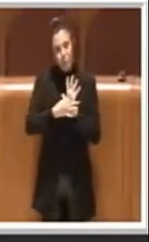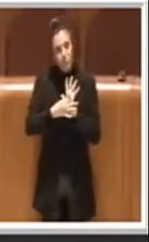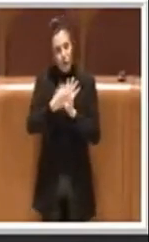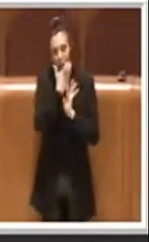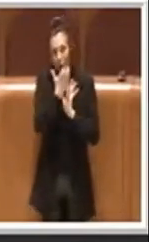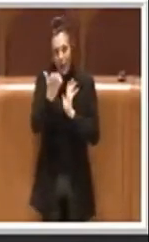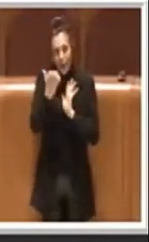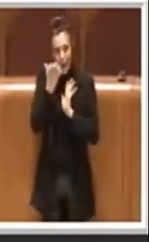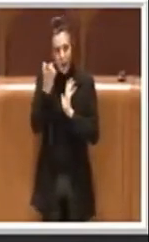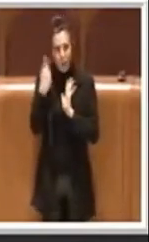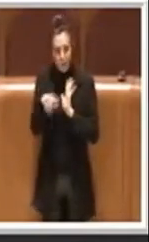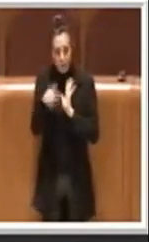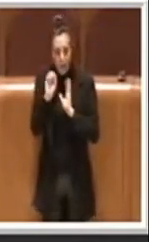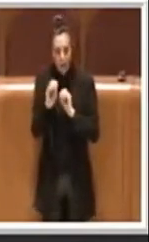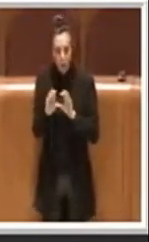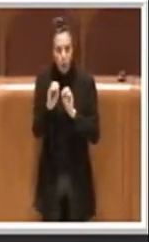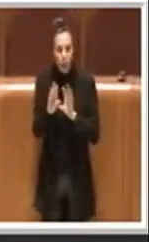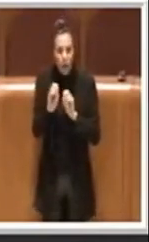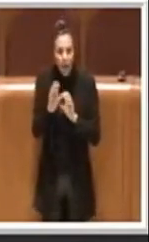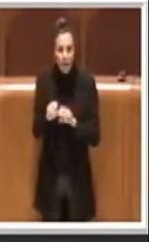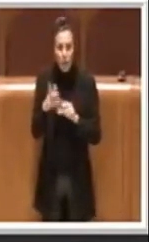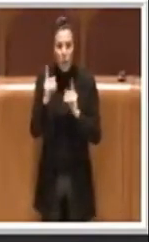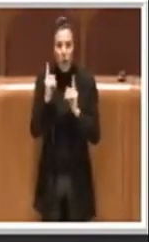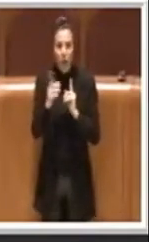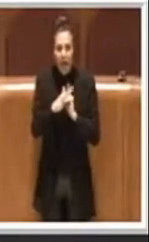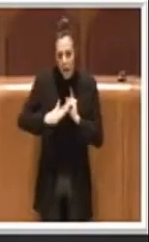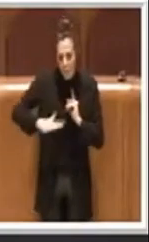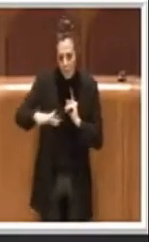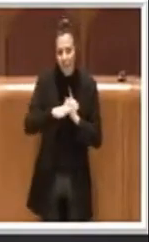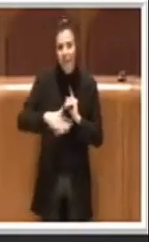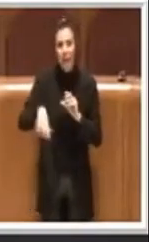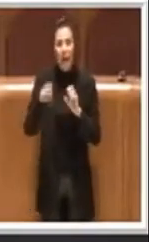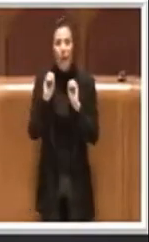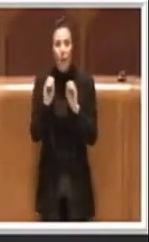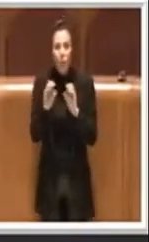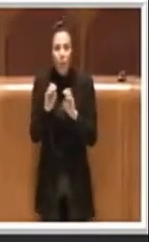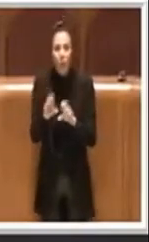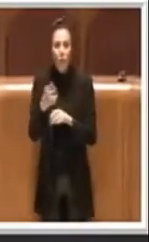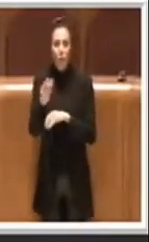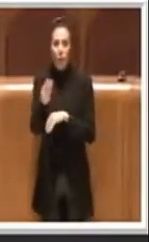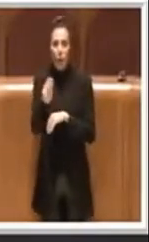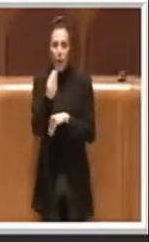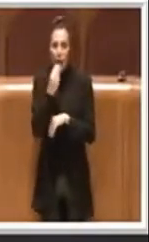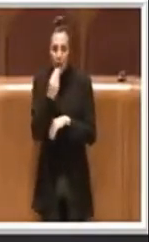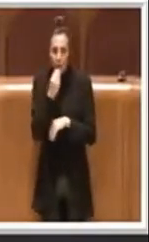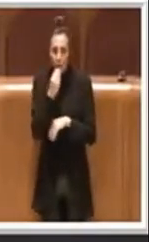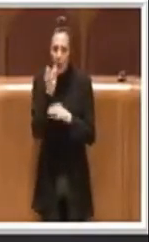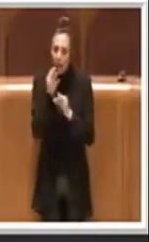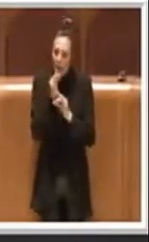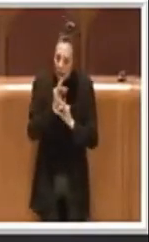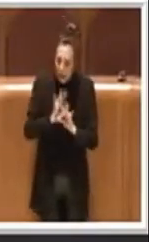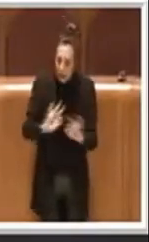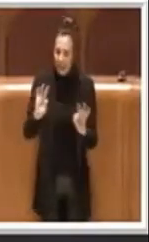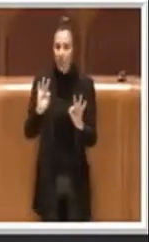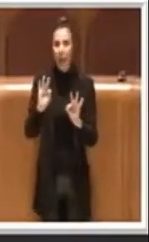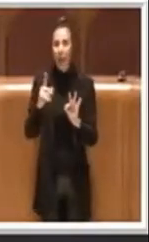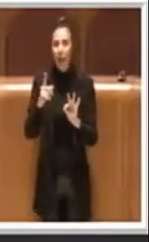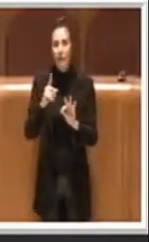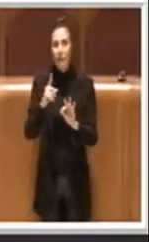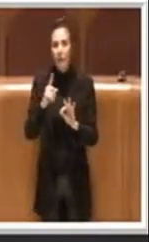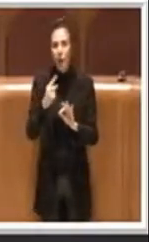dell'educazione, dell'educazione ambientale, dell'educazione alimentare e del rispetto ovviamente verso la natura.